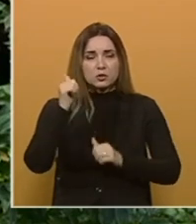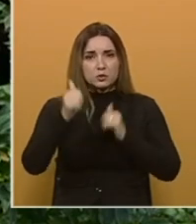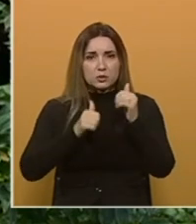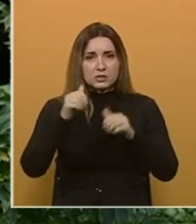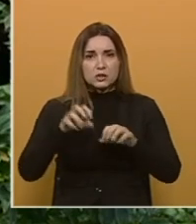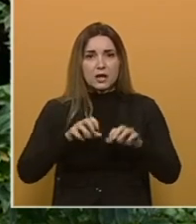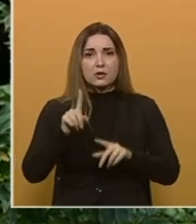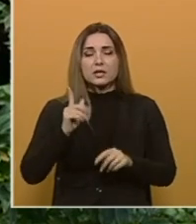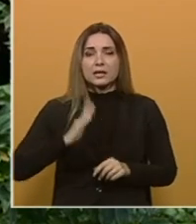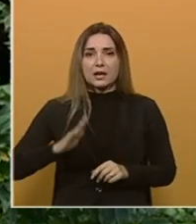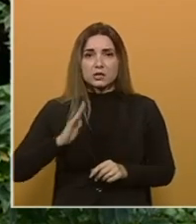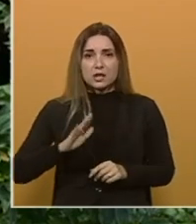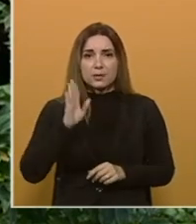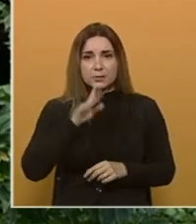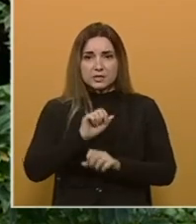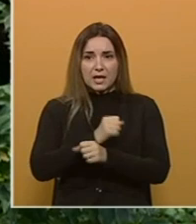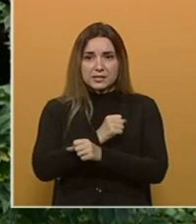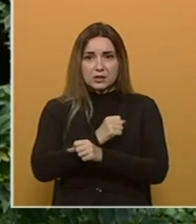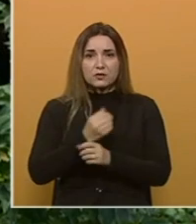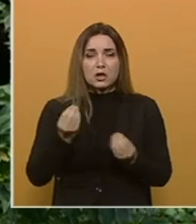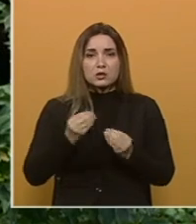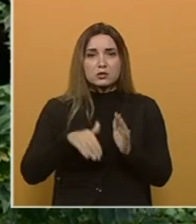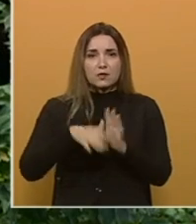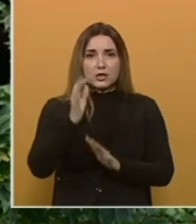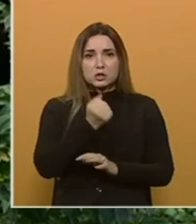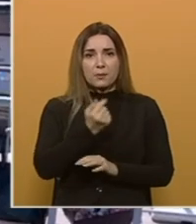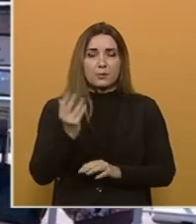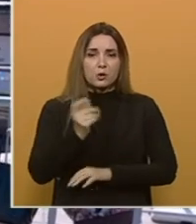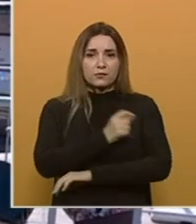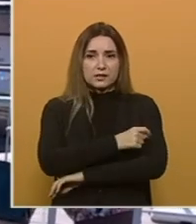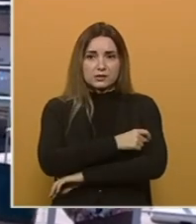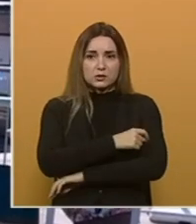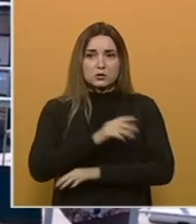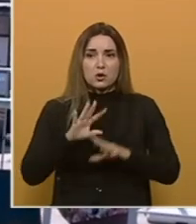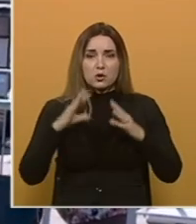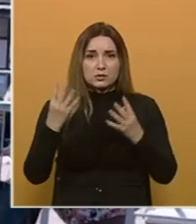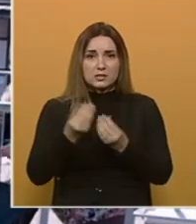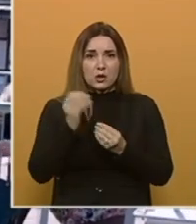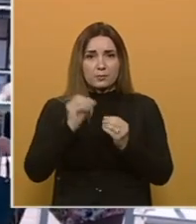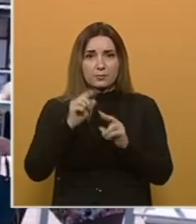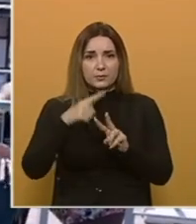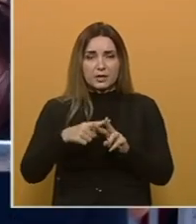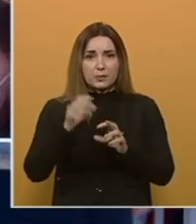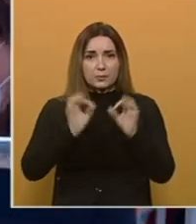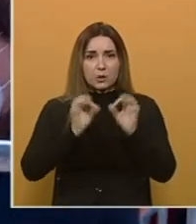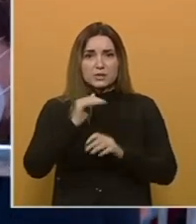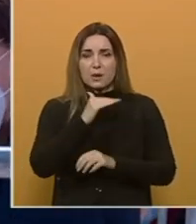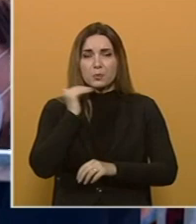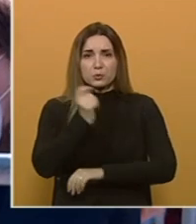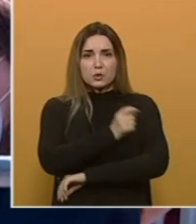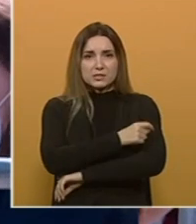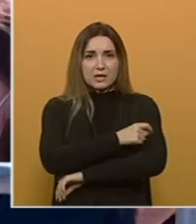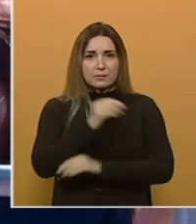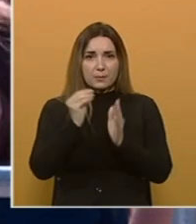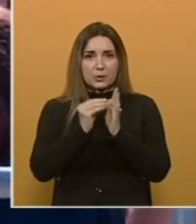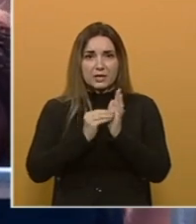naravno i na građane Bosne i Hercegovine, da se u što većem broju vakcinišu. U cijeloj Bosni i Hercegovini procenat potpuno cijepljenih osoba,